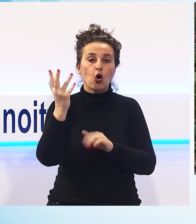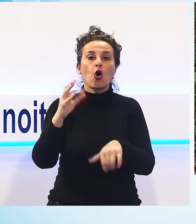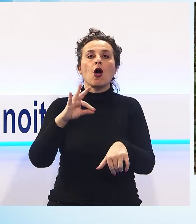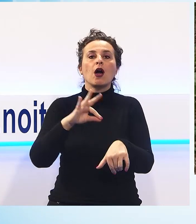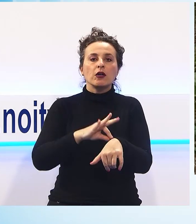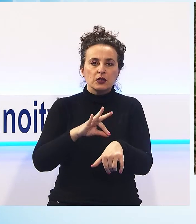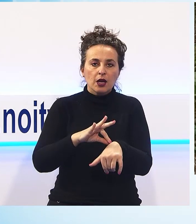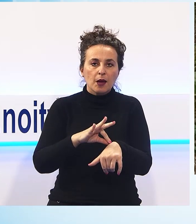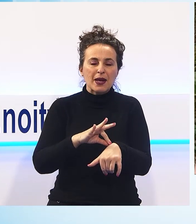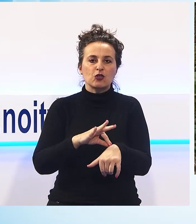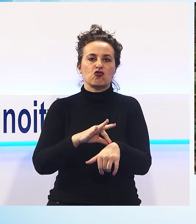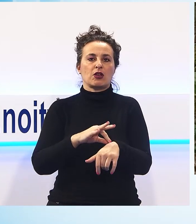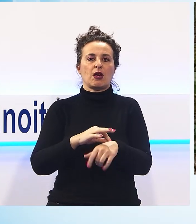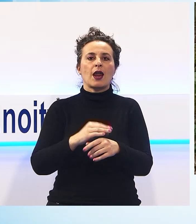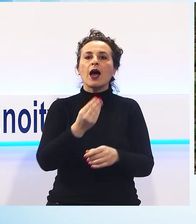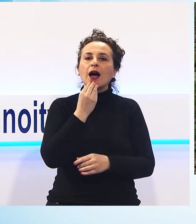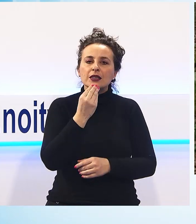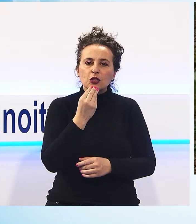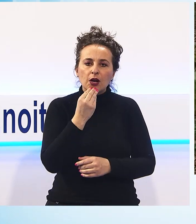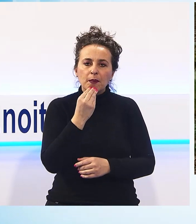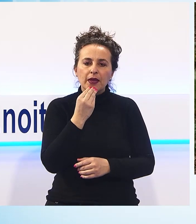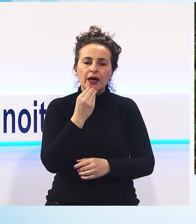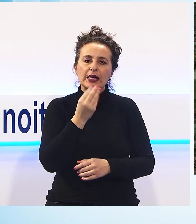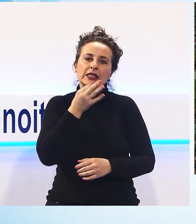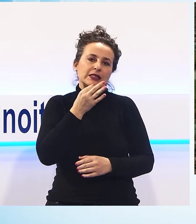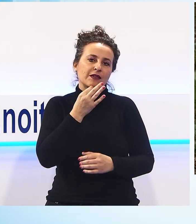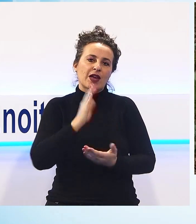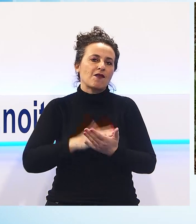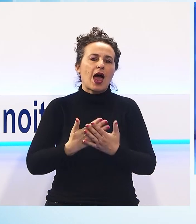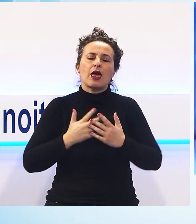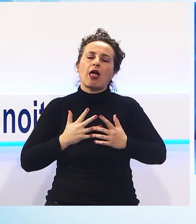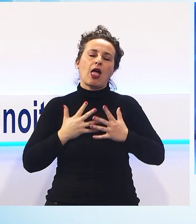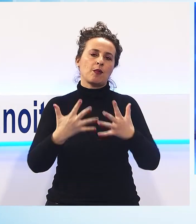e è tutta un'emanazione di amore per il nostro territorio.